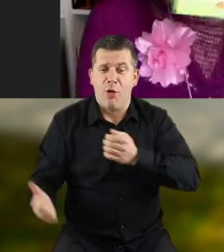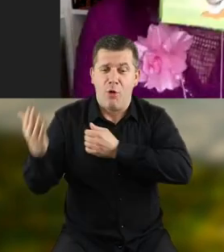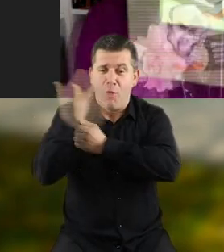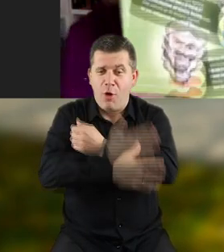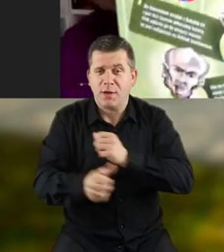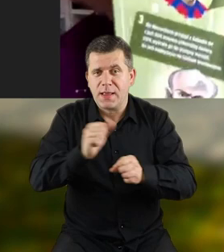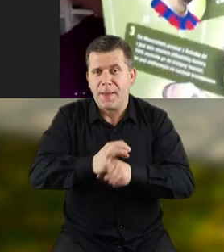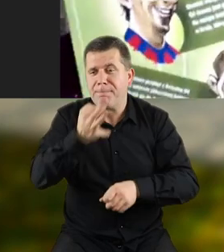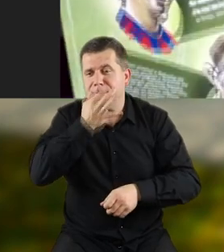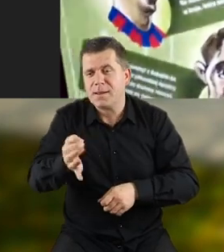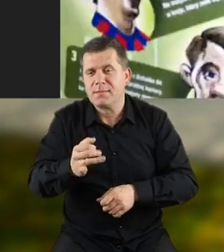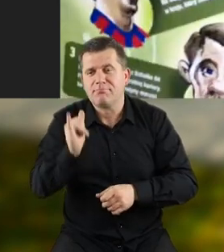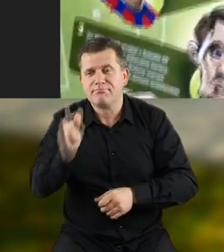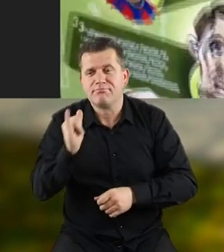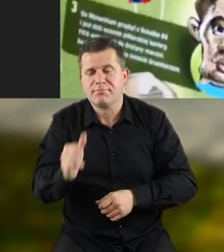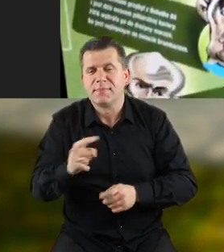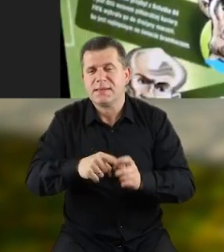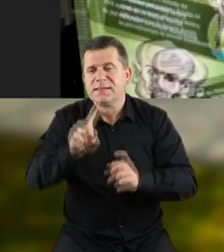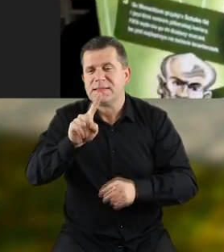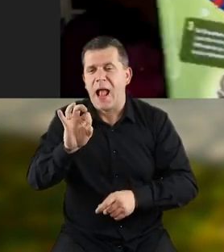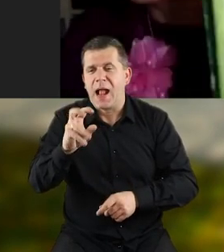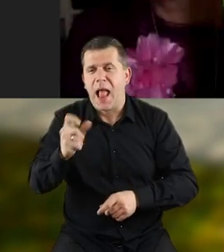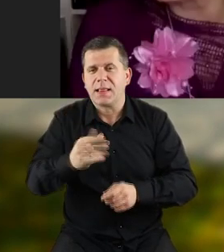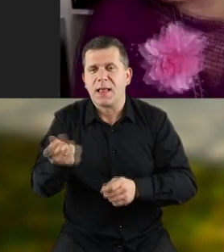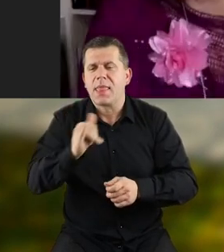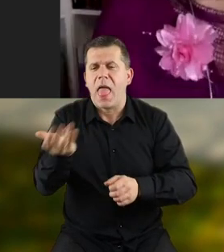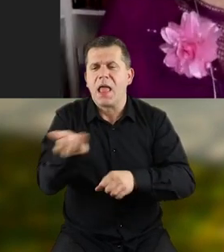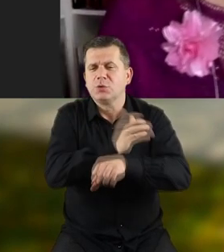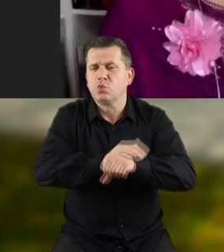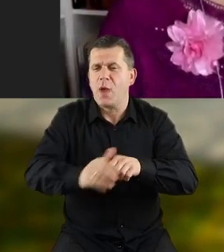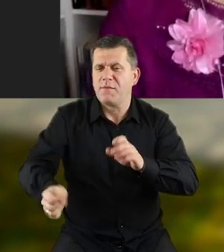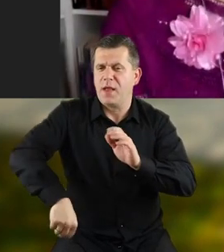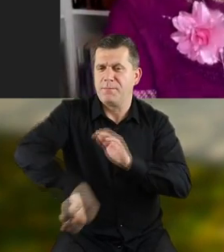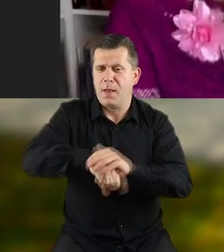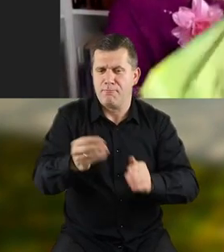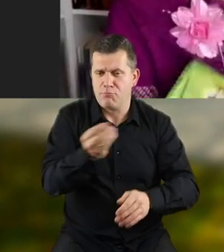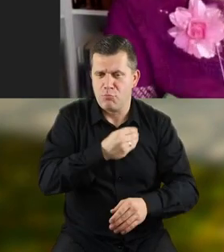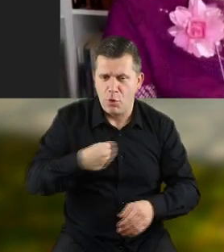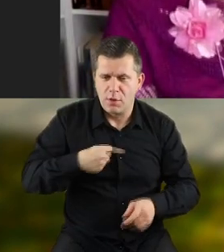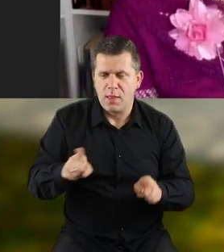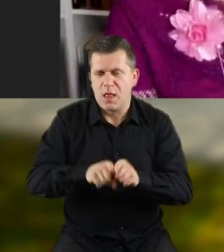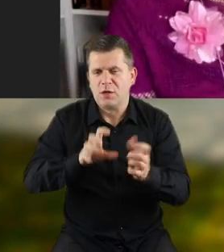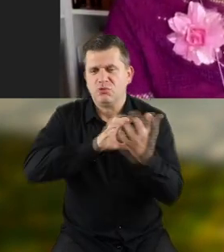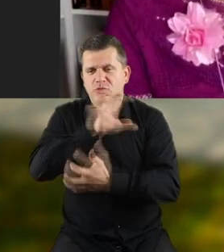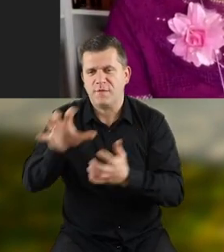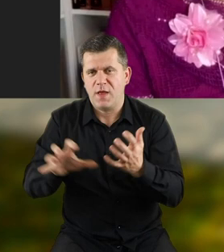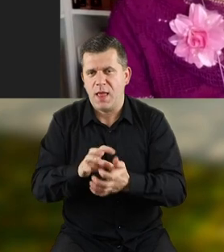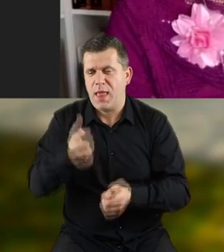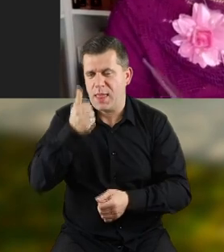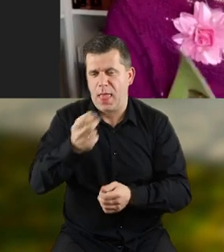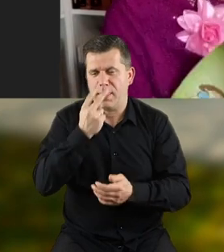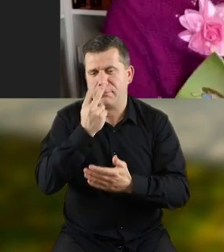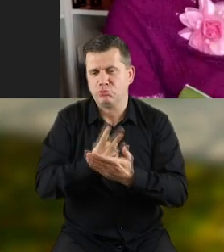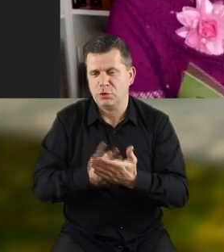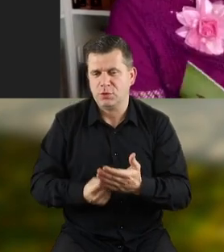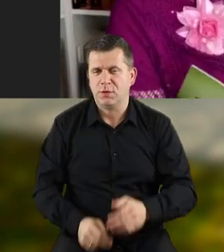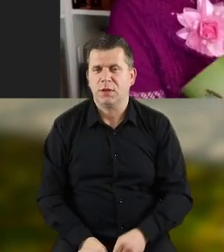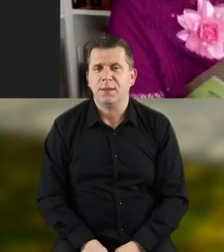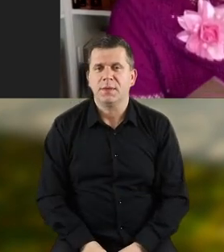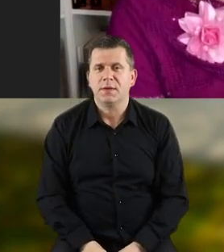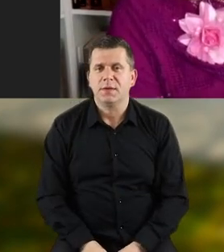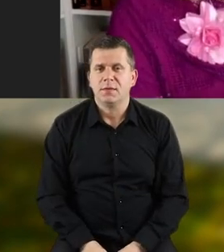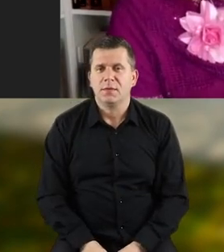są zagadki piłkarskie. Są zagadki o najsławniejszych piłkarzach i Polski, i świata. Jedną Wam przeczytam.